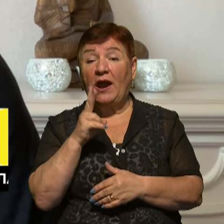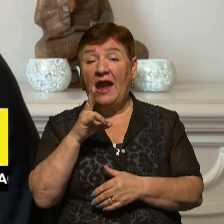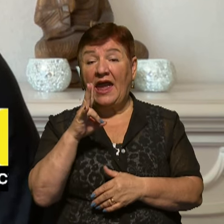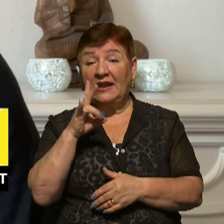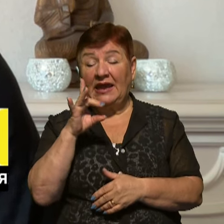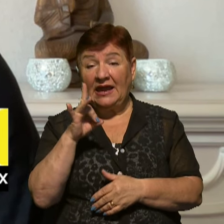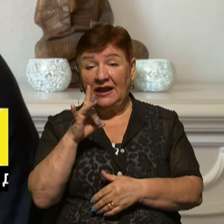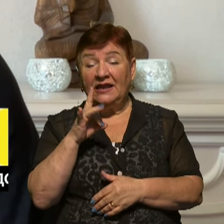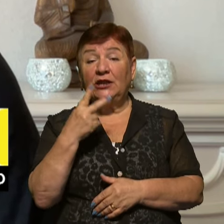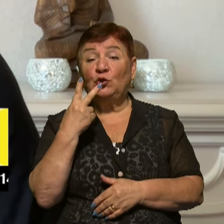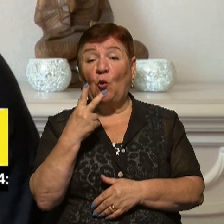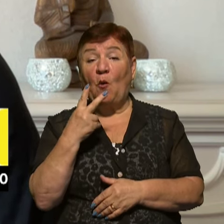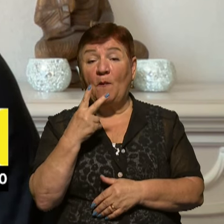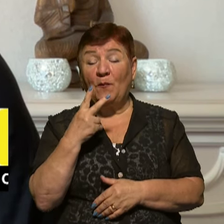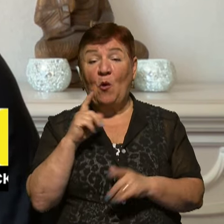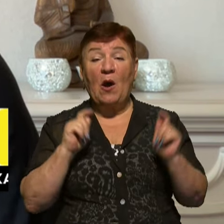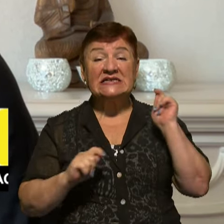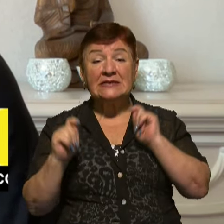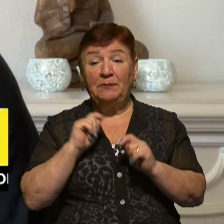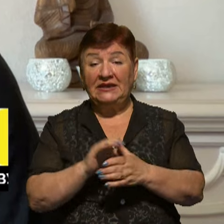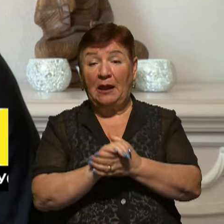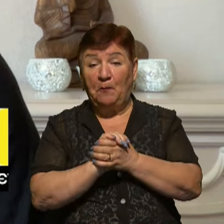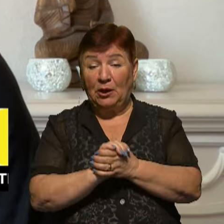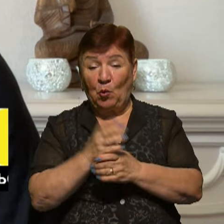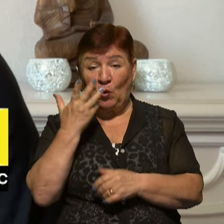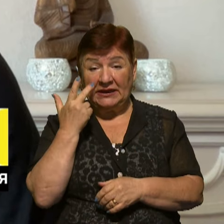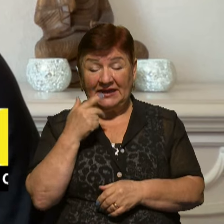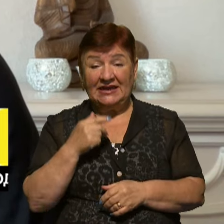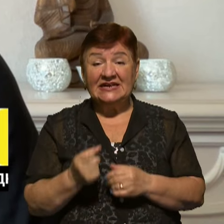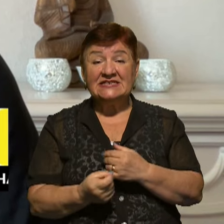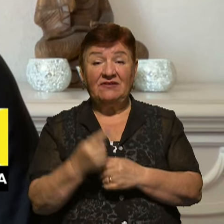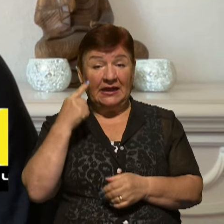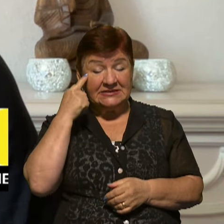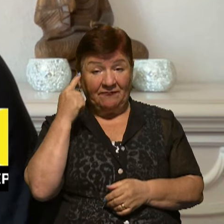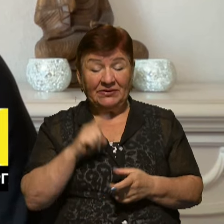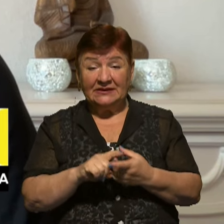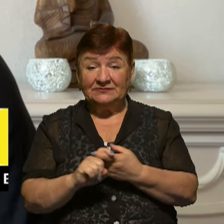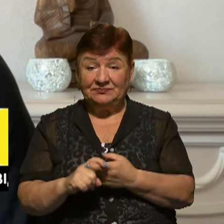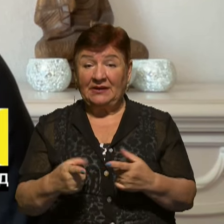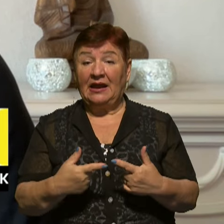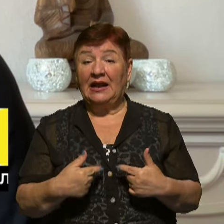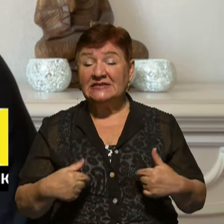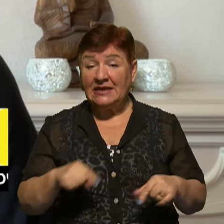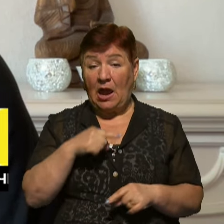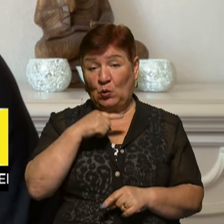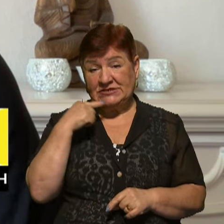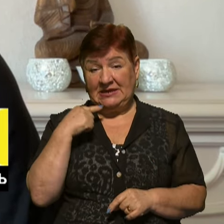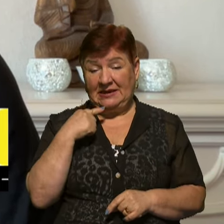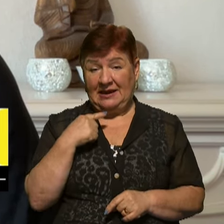другому саміті миру. Тому що, очевидно, що коли там з'являється КНР, там з'являється залежно від неї країна Росія.